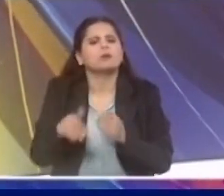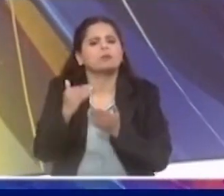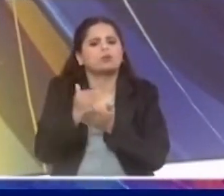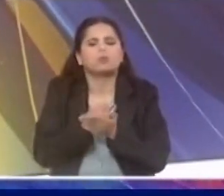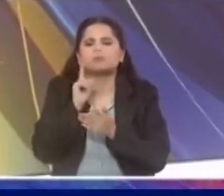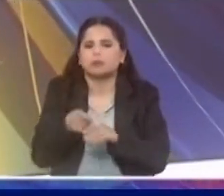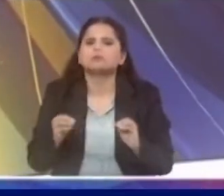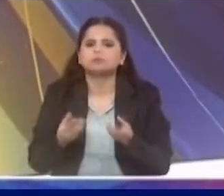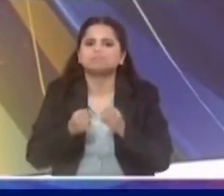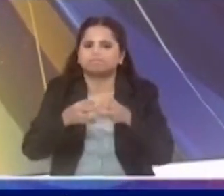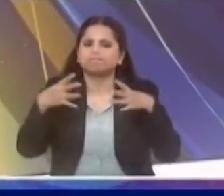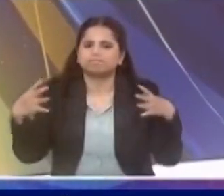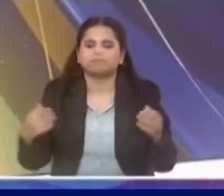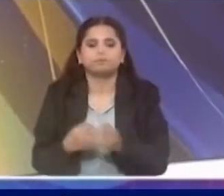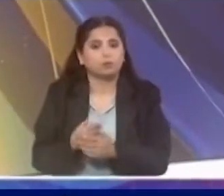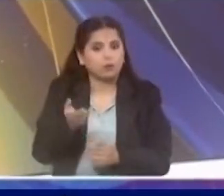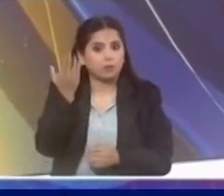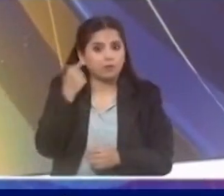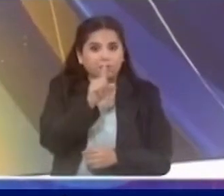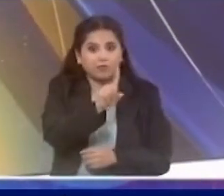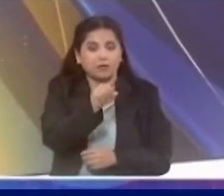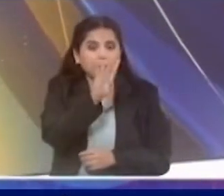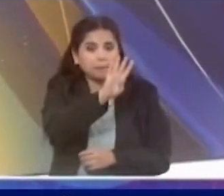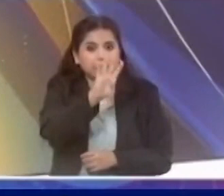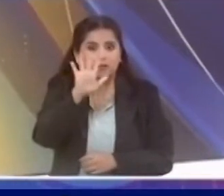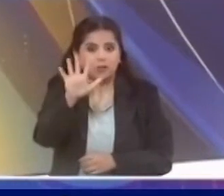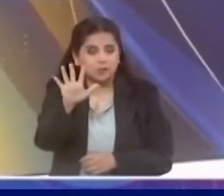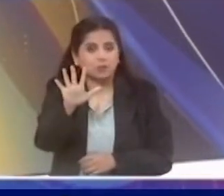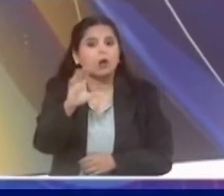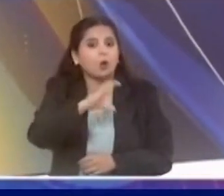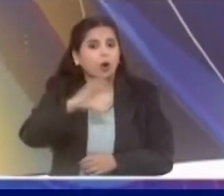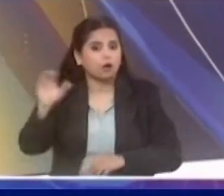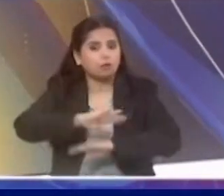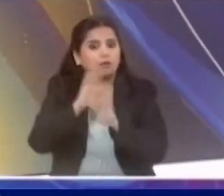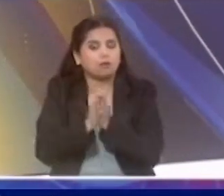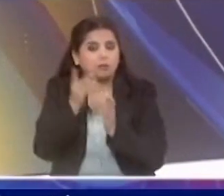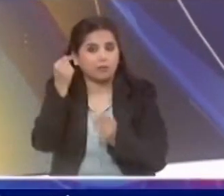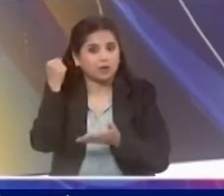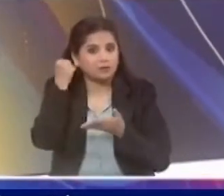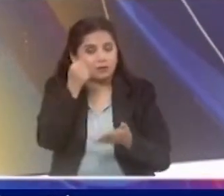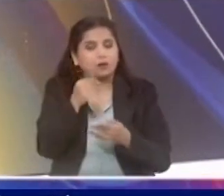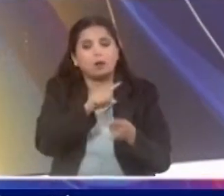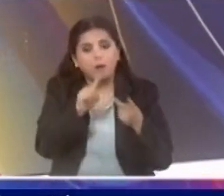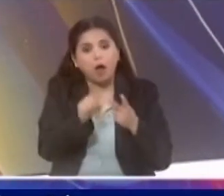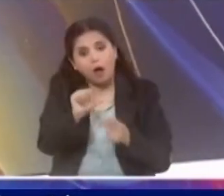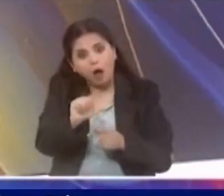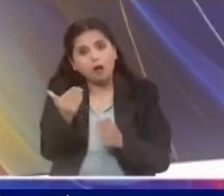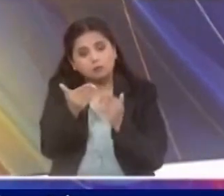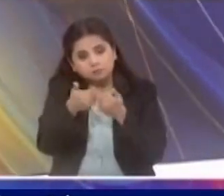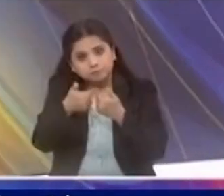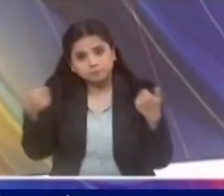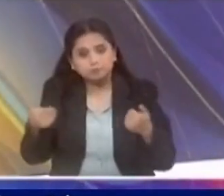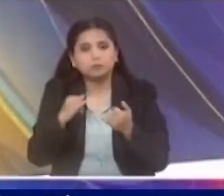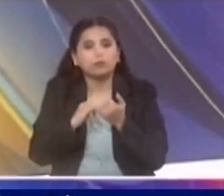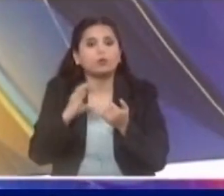पहले के जो पंदरा पहले के जो पंतालीसो क्रोड सविकृत हुए थे उसके लावा यह